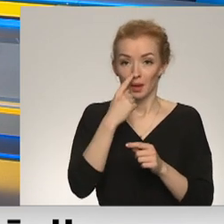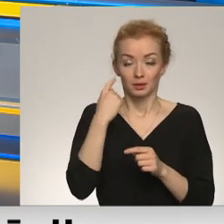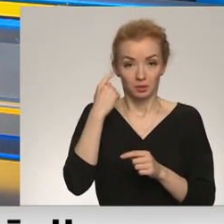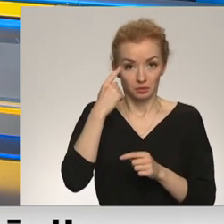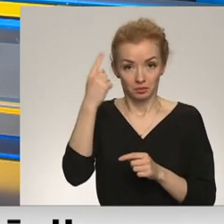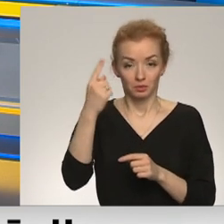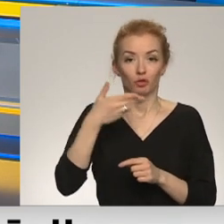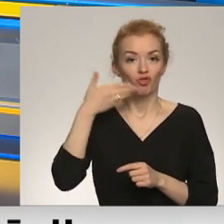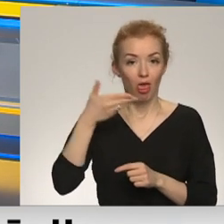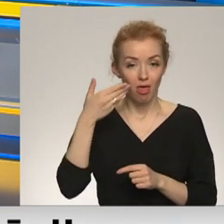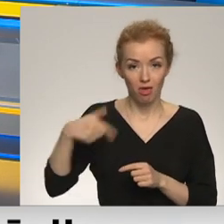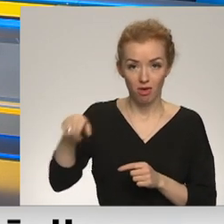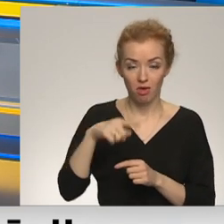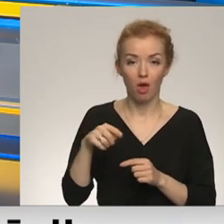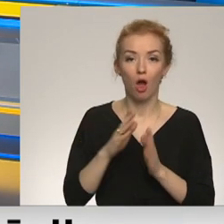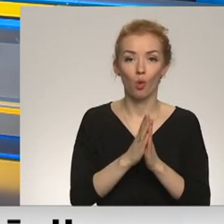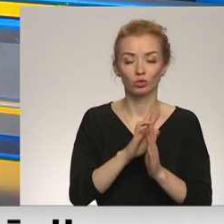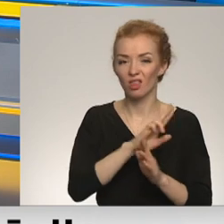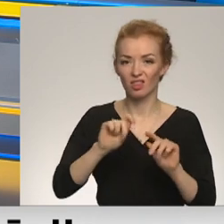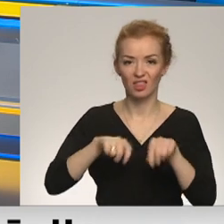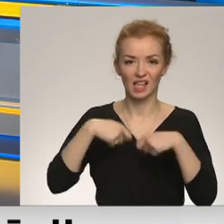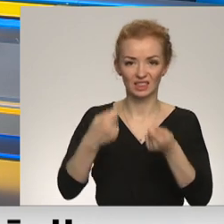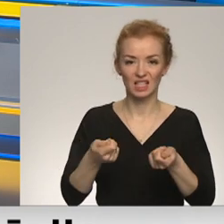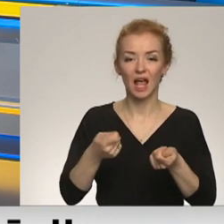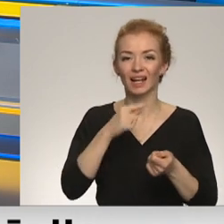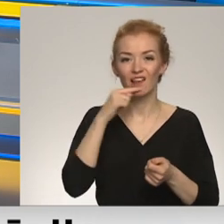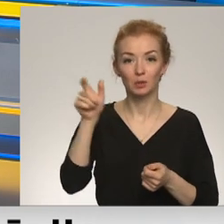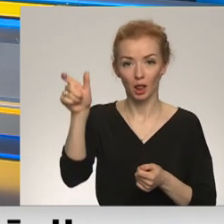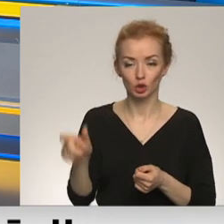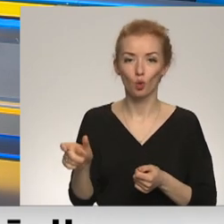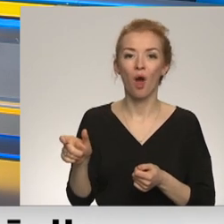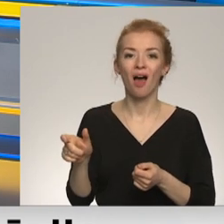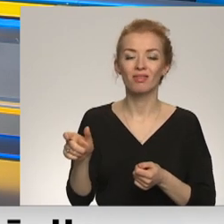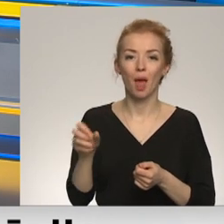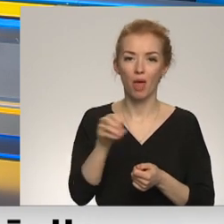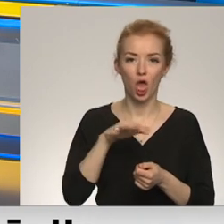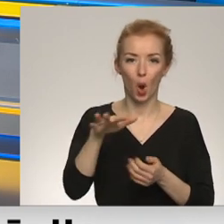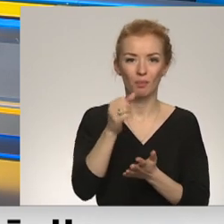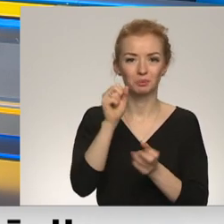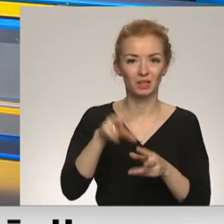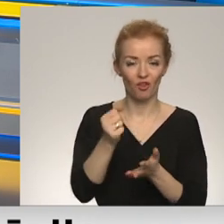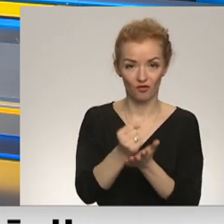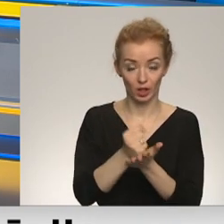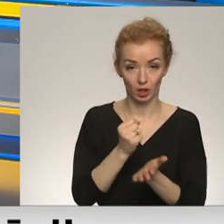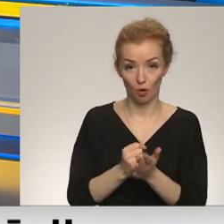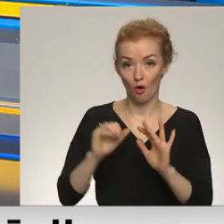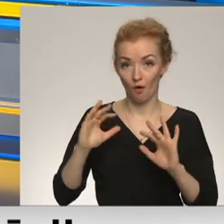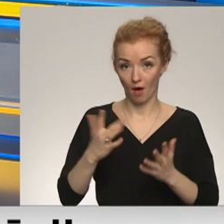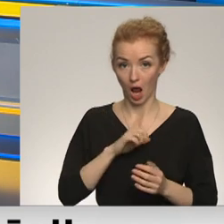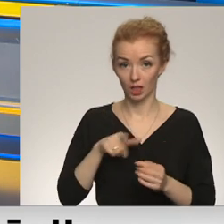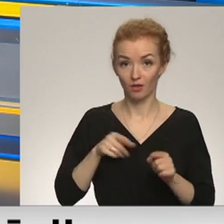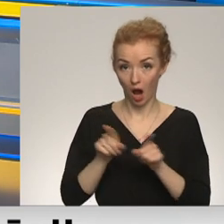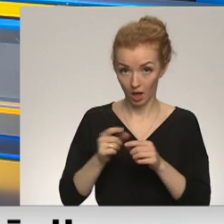Čehijas aicinājums neizsnieg Krievijas pilsoņiem šengenas vīzes, vai no Latvijas puses būtu nepieciešams kāds atbalsts